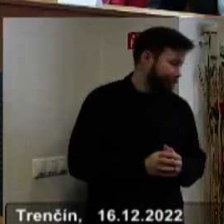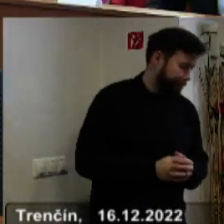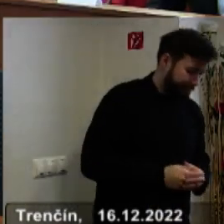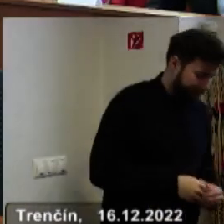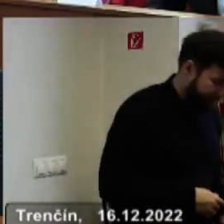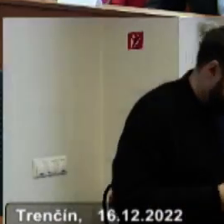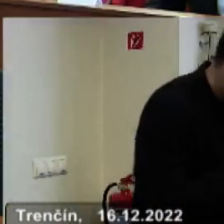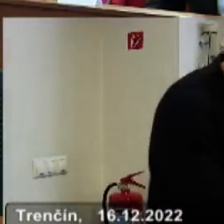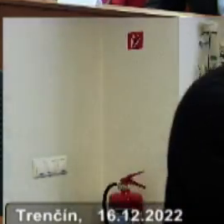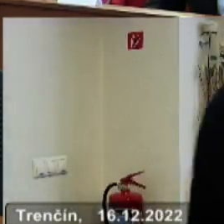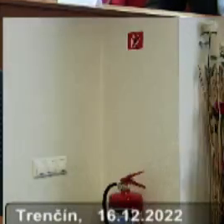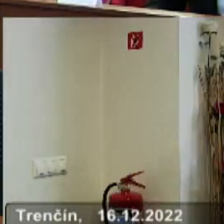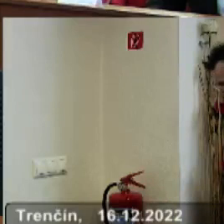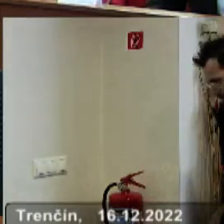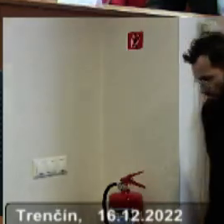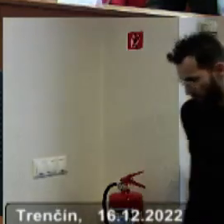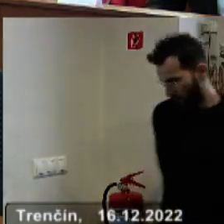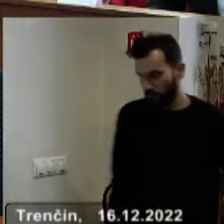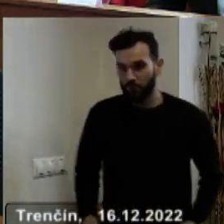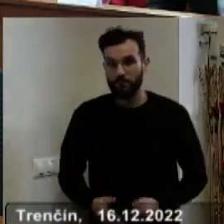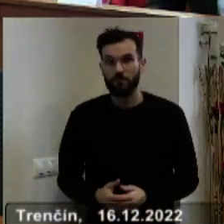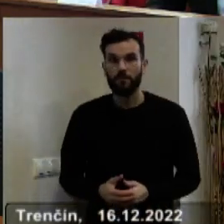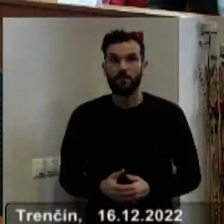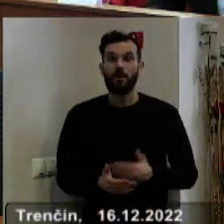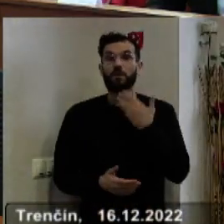kontrolovi, nech sa páči, otváriam diskusiu, pani poslankyňa, pani poslanci.